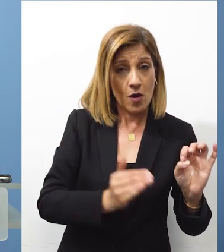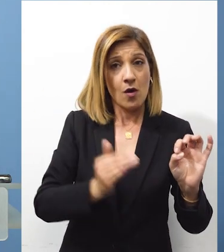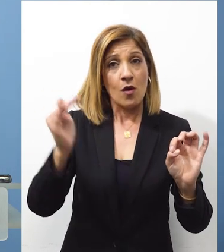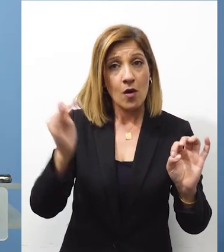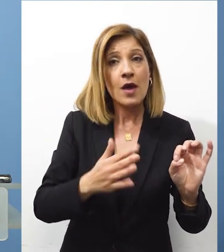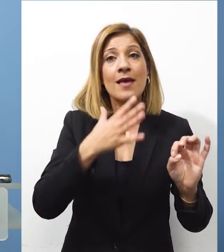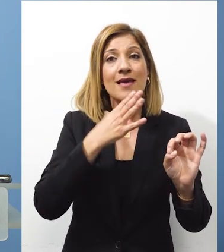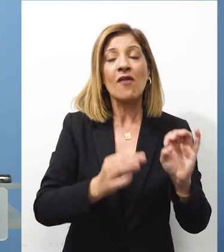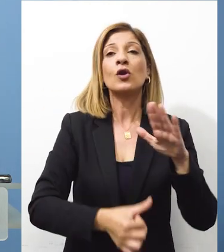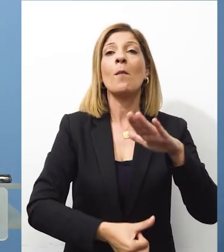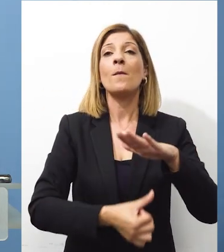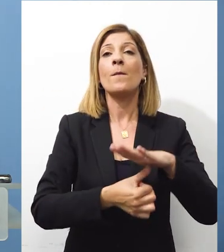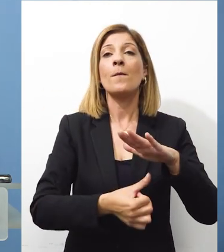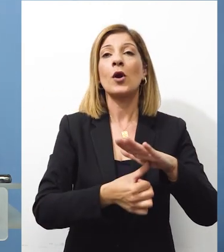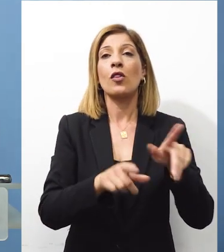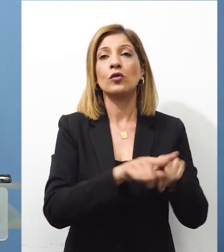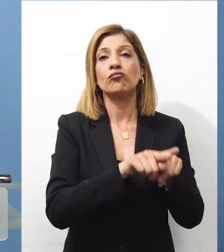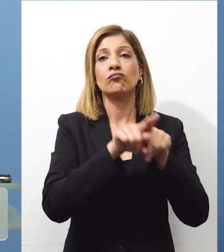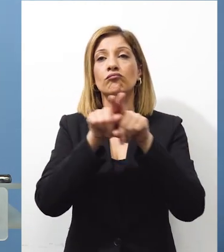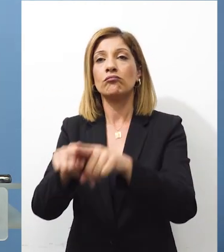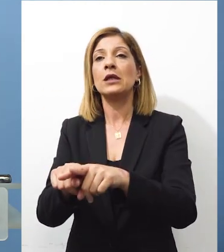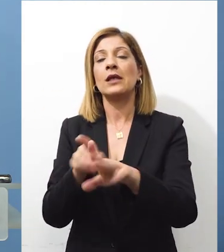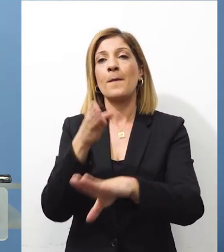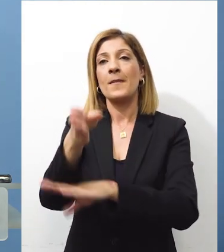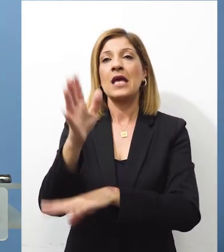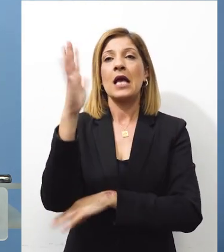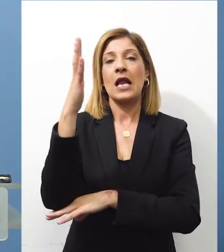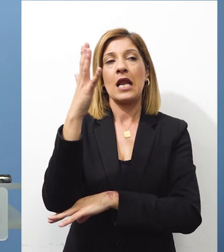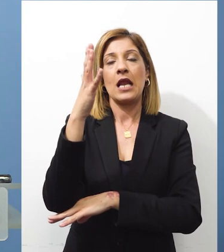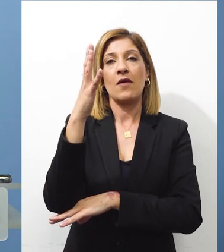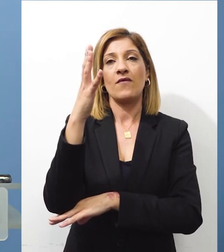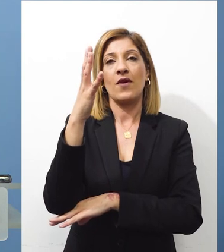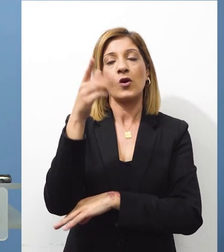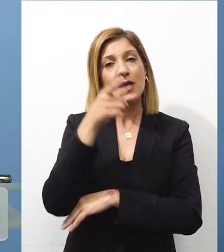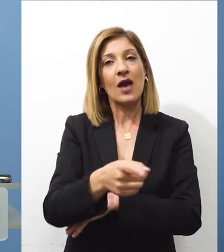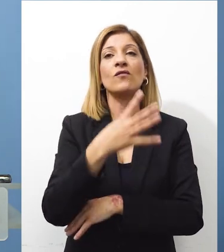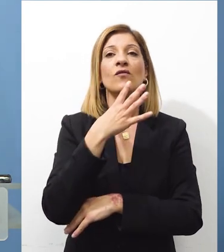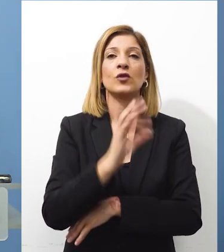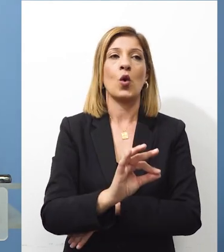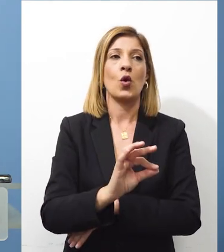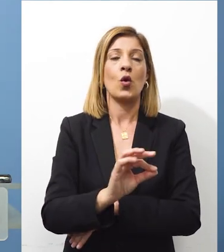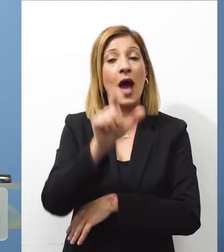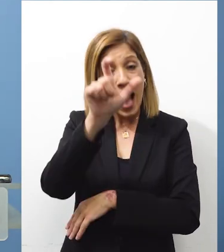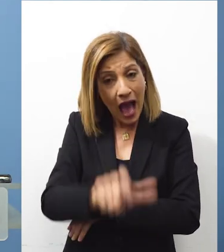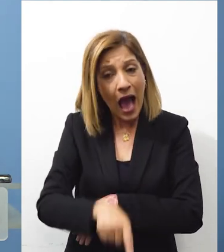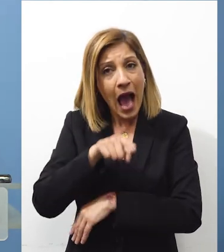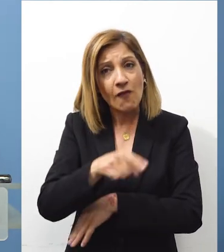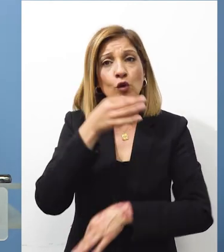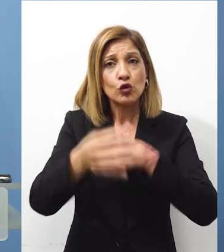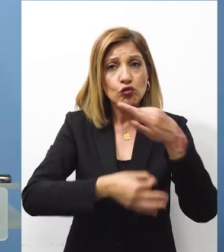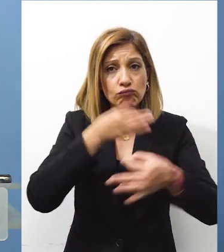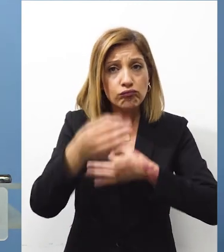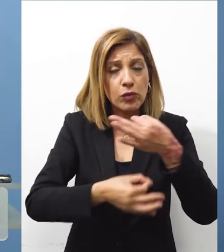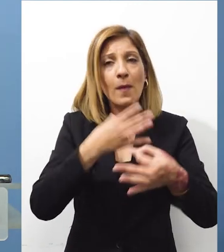αυτός ο λόγος που ο πρόεδρος της Δημοκρατίας συνοδευόμενος από δύο υπουργούς έχει μεταβεί ο ίδιος προσωπικά στον Λίβανο Είναι ακριβώς ο ίδιος λόγος που εδώ και